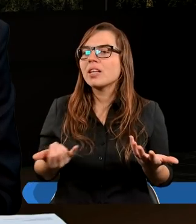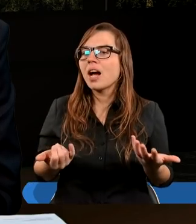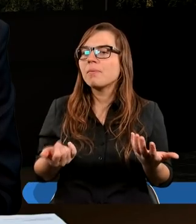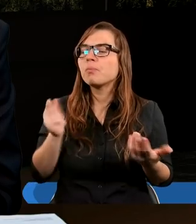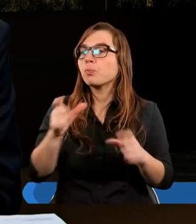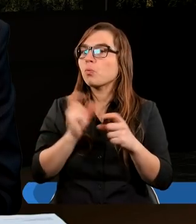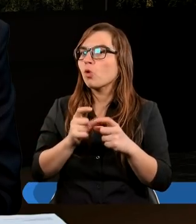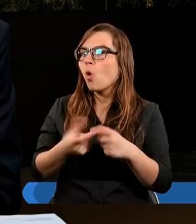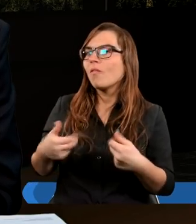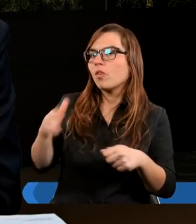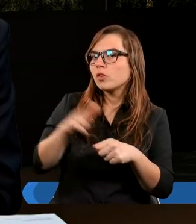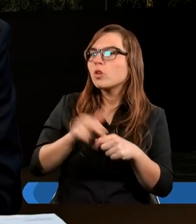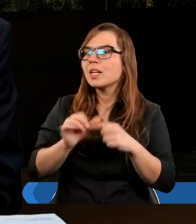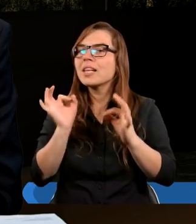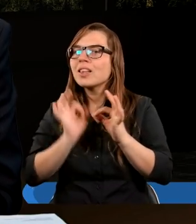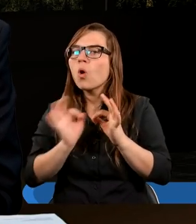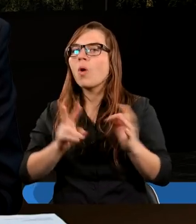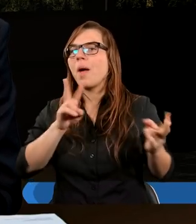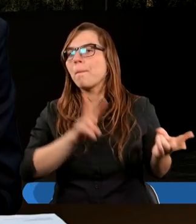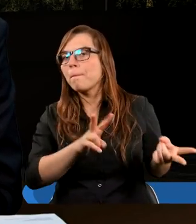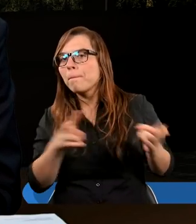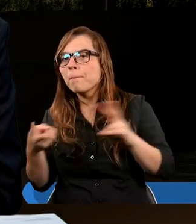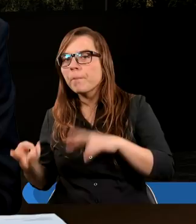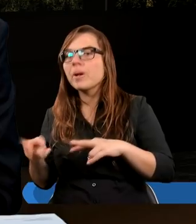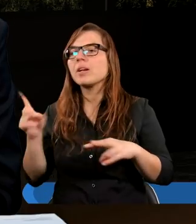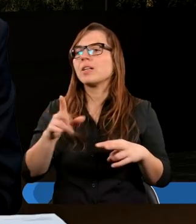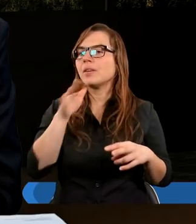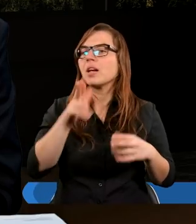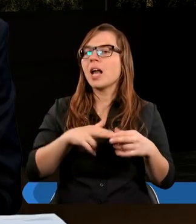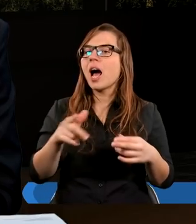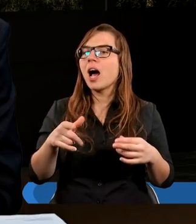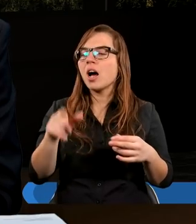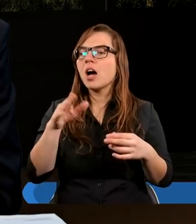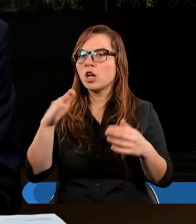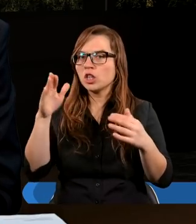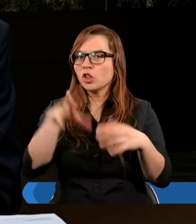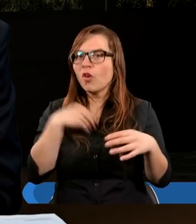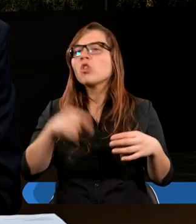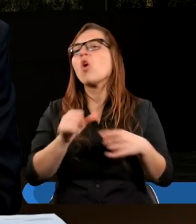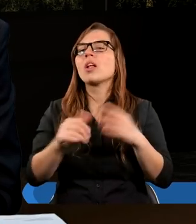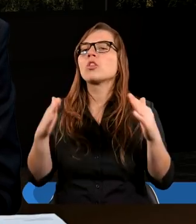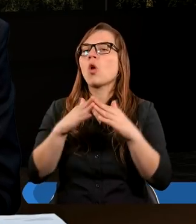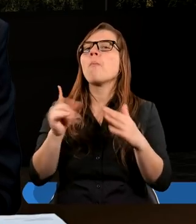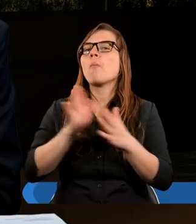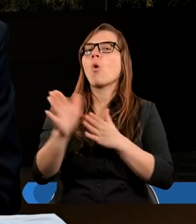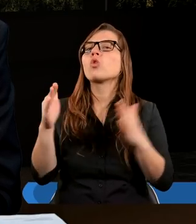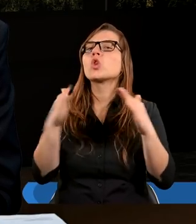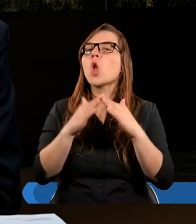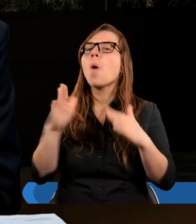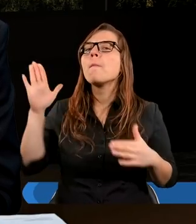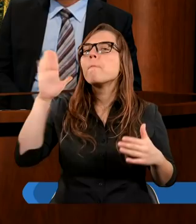Natomiast słowo, które dokładnie zawsze jest tłumaczone w naszym języku jako świątynia, to jest po prostu dom. Dom Boży.